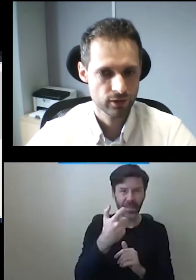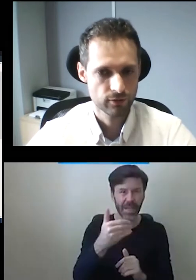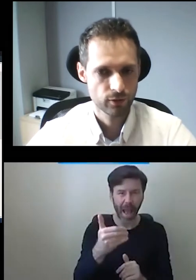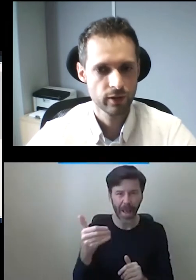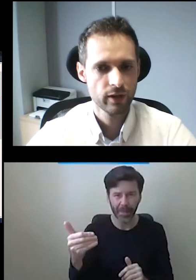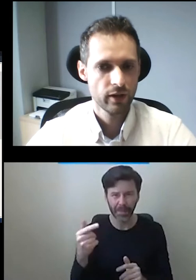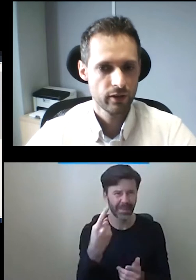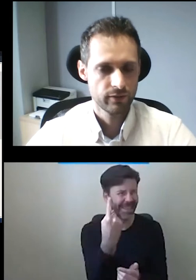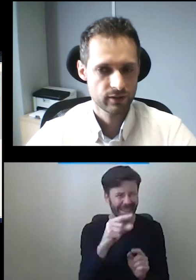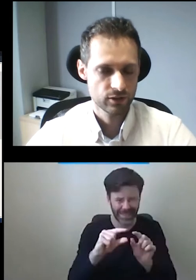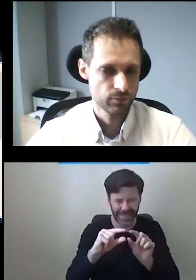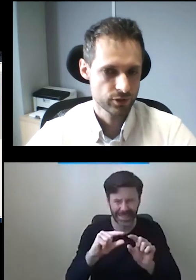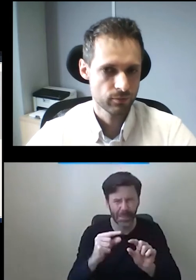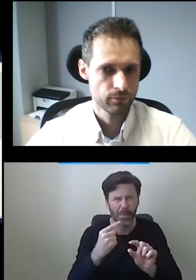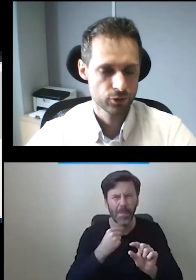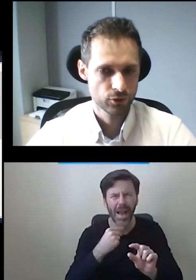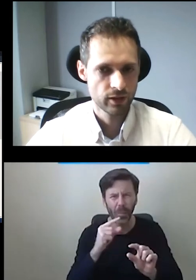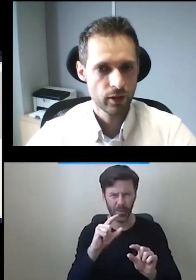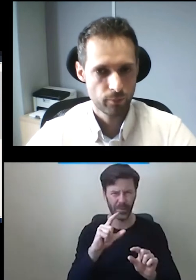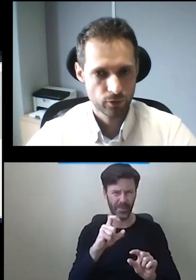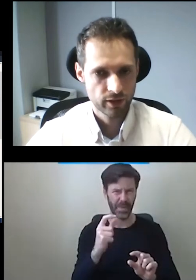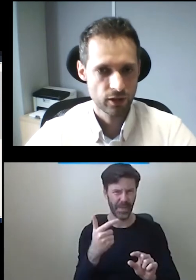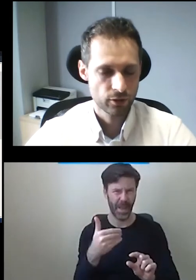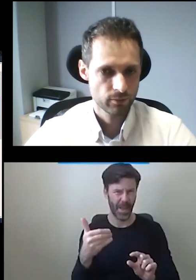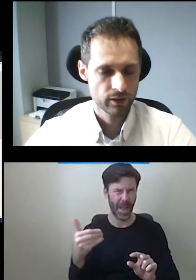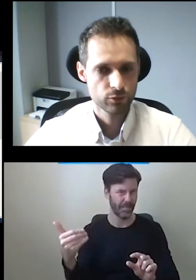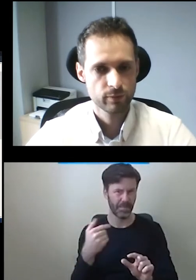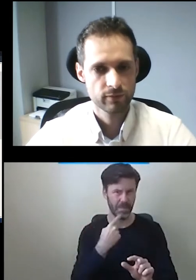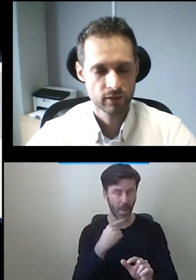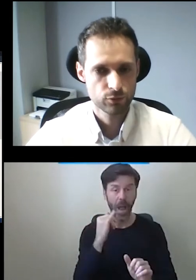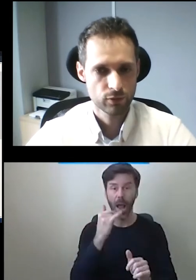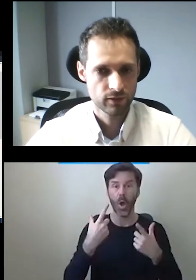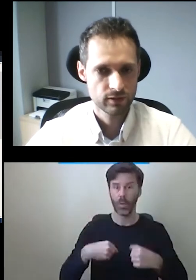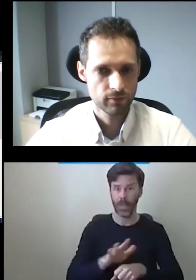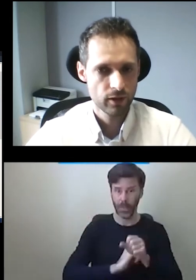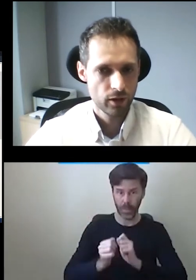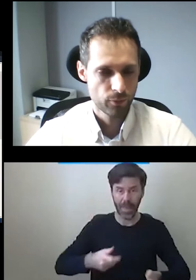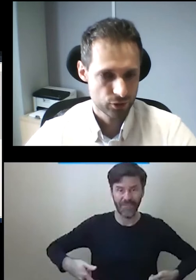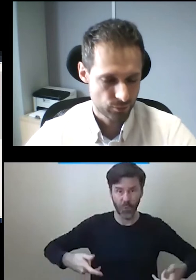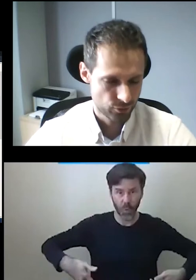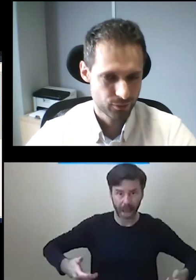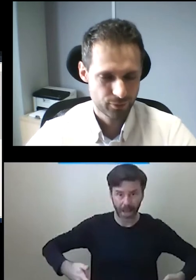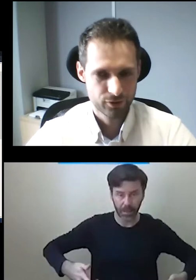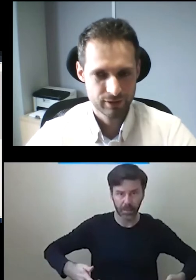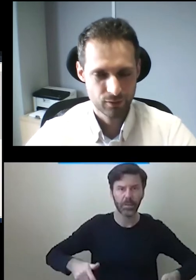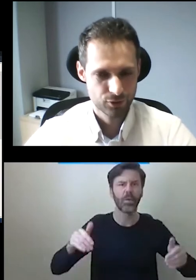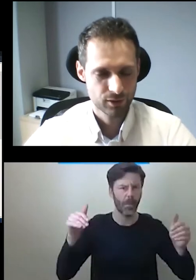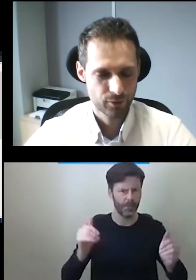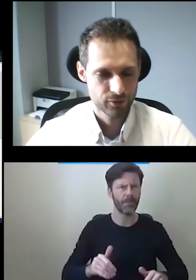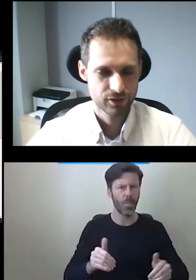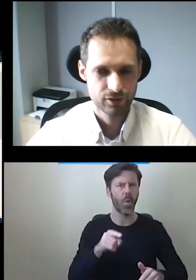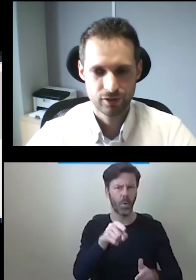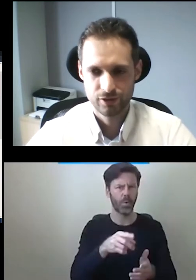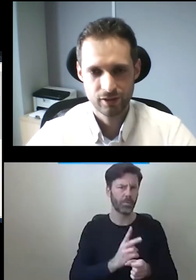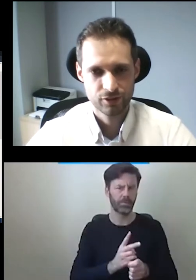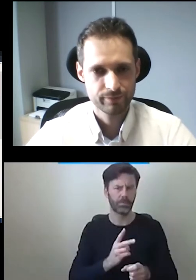jako schodek zwykły, więc każdy może taką przeszkodę pokonać, a osoba niepełnosprawna na wózku inwalidzkim może tą samą przeszkodę